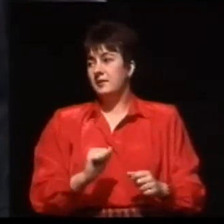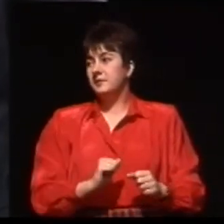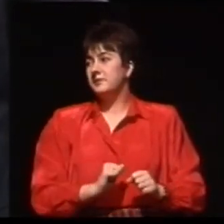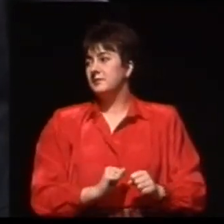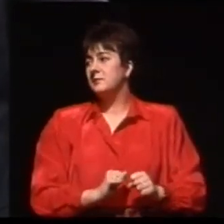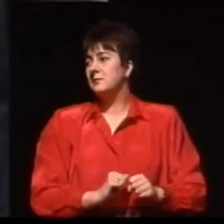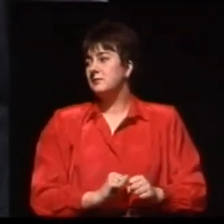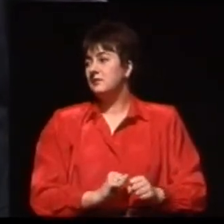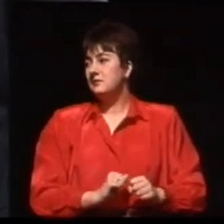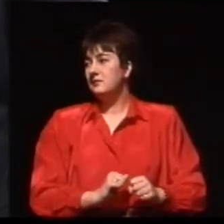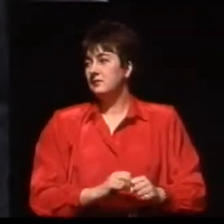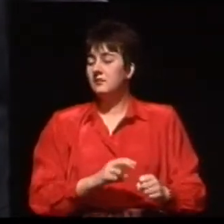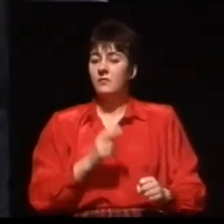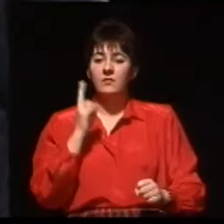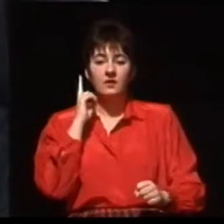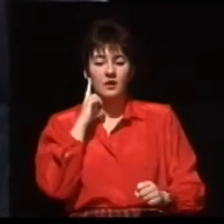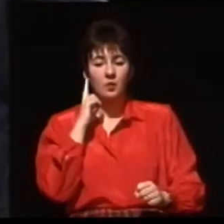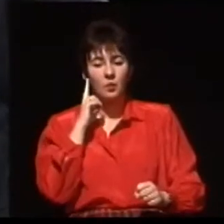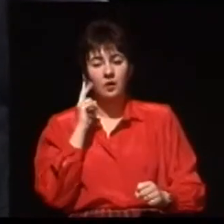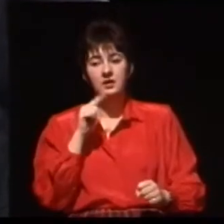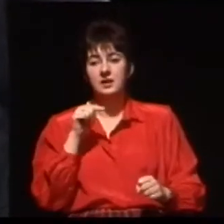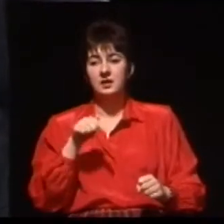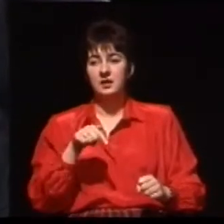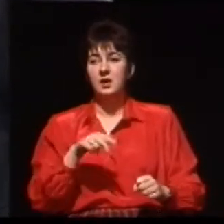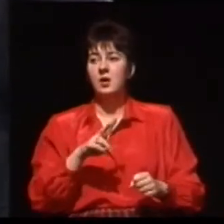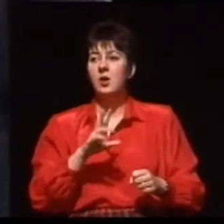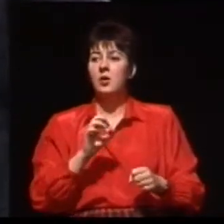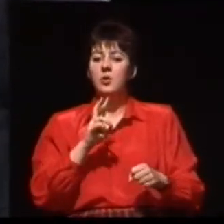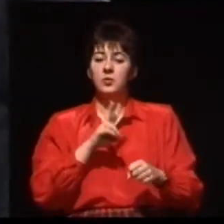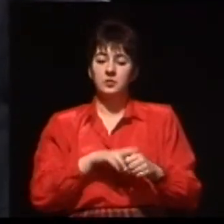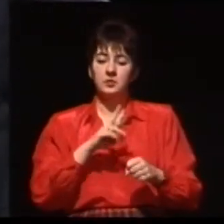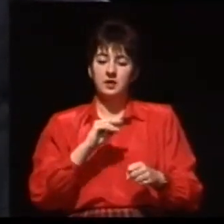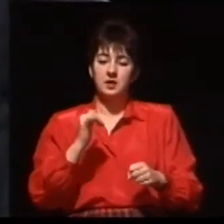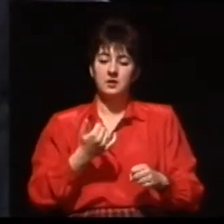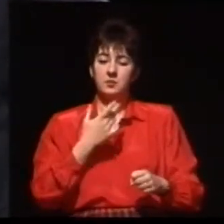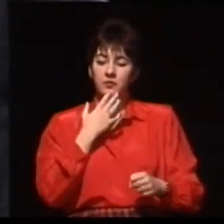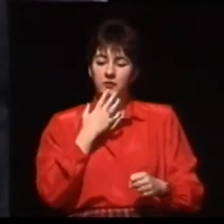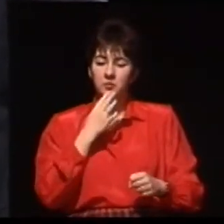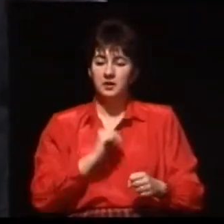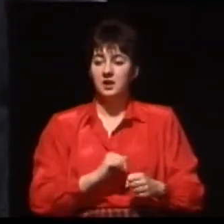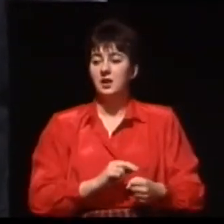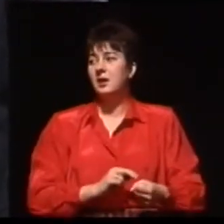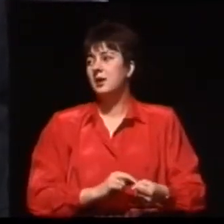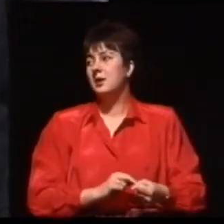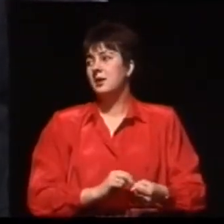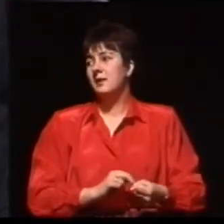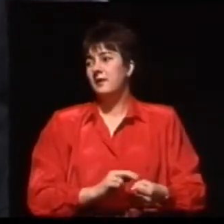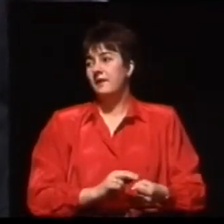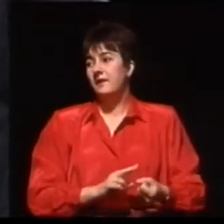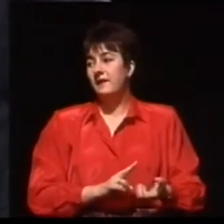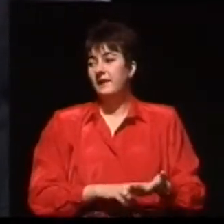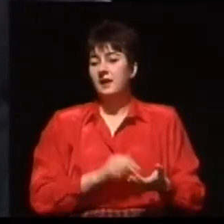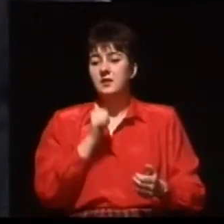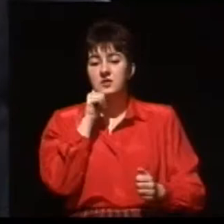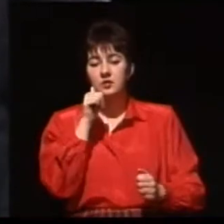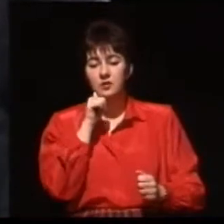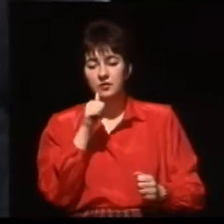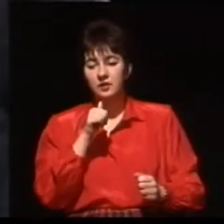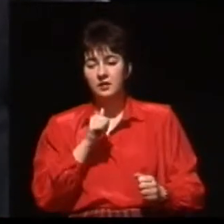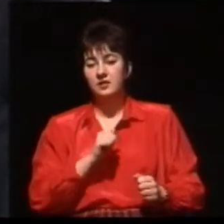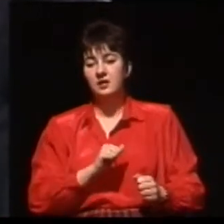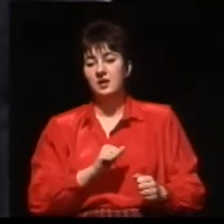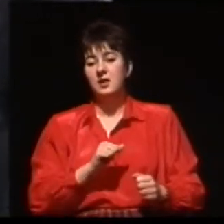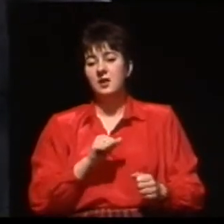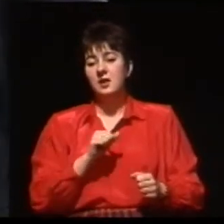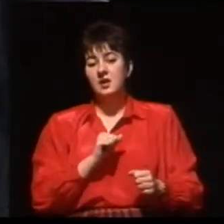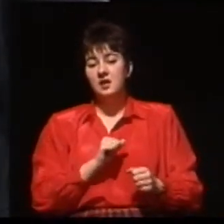głuchota ta, o której my tutaj mówimy na co dzień najczęściej, czyli głuchota dotycząca dzieci